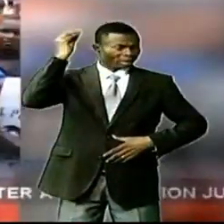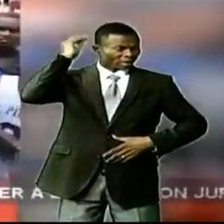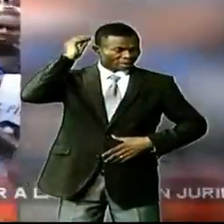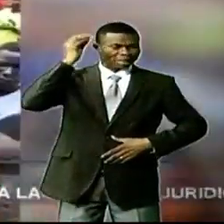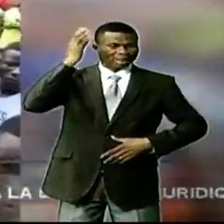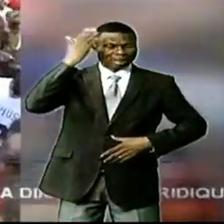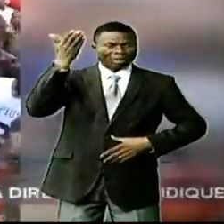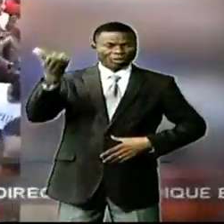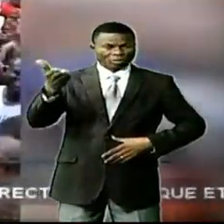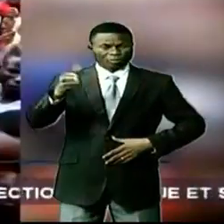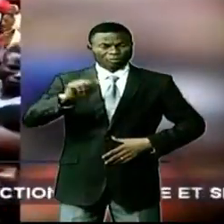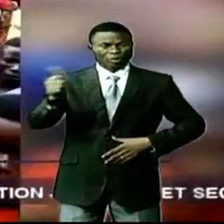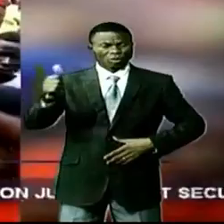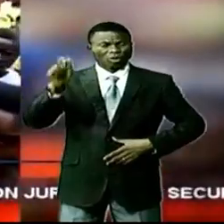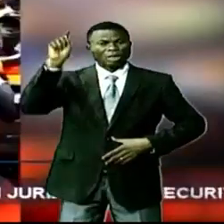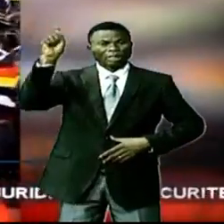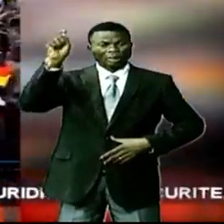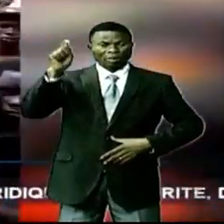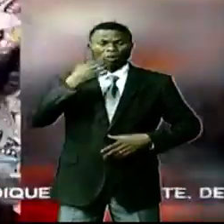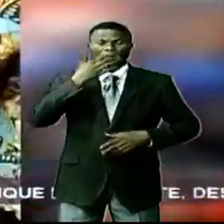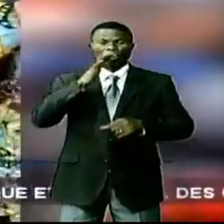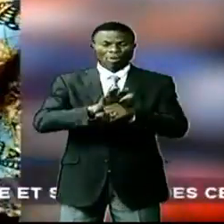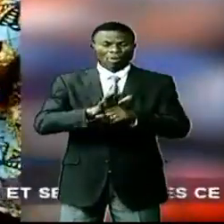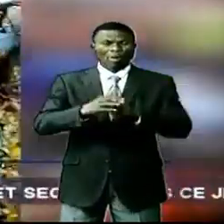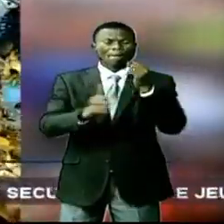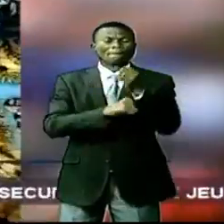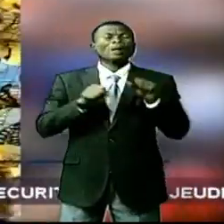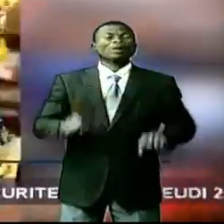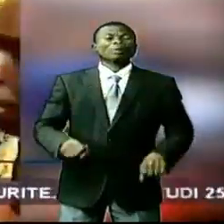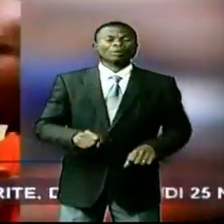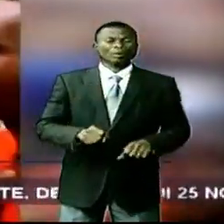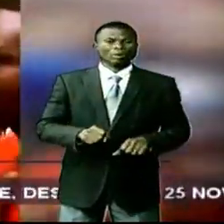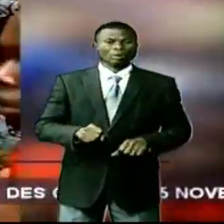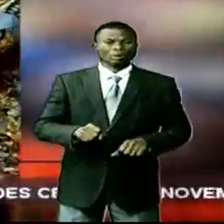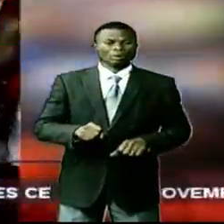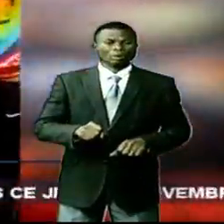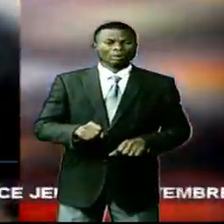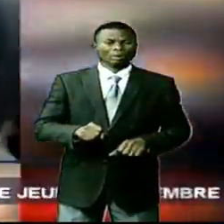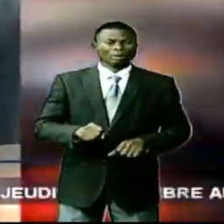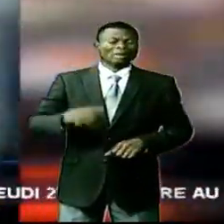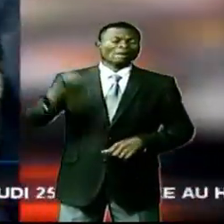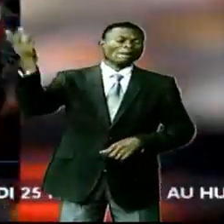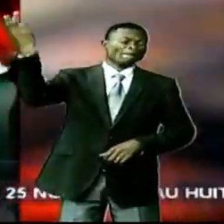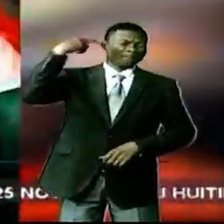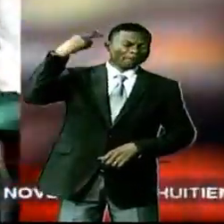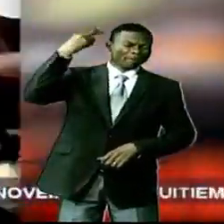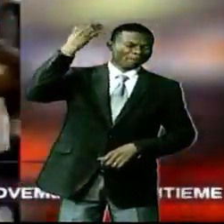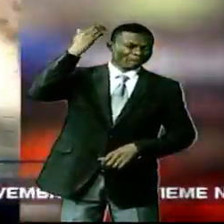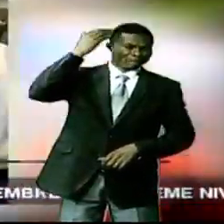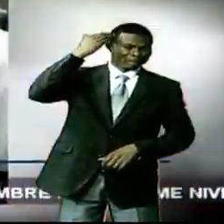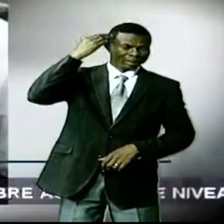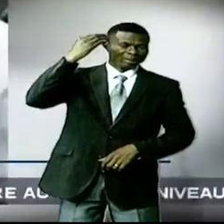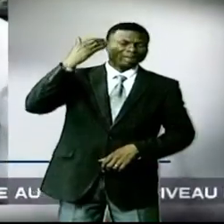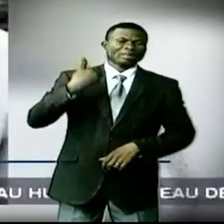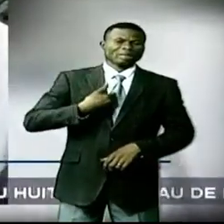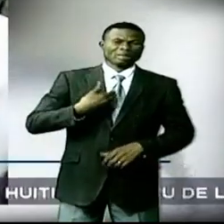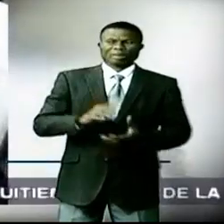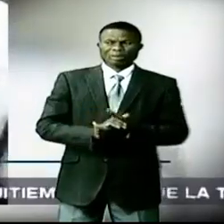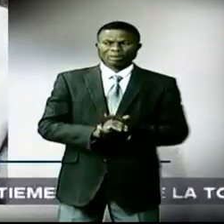cité. D'autres témoins confirment que la victime a été atteinte au niveau de la tête et de l'abdomen.